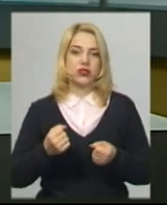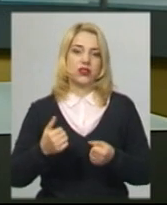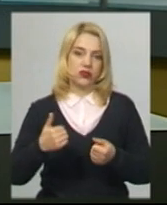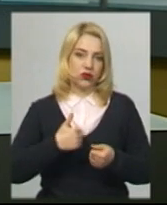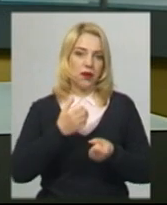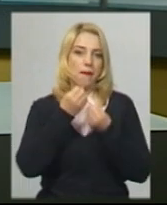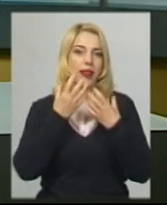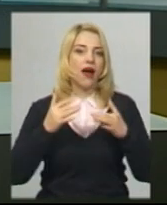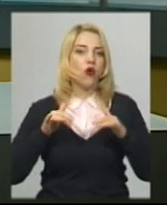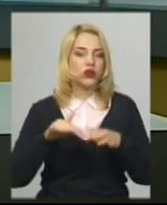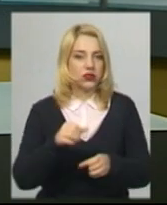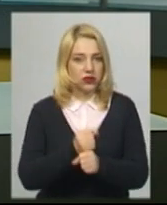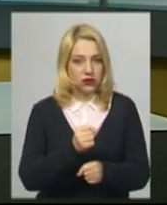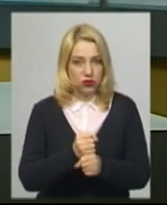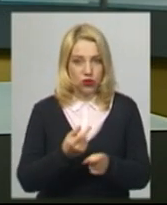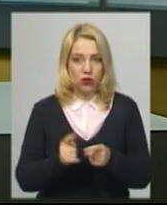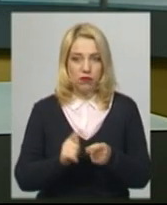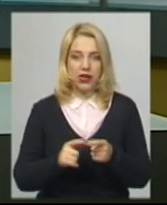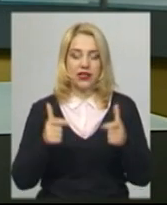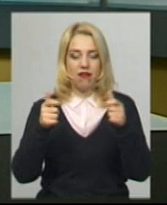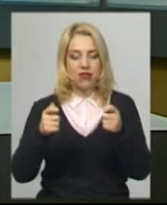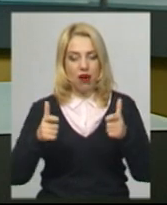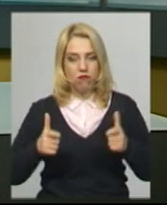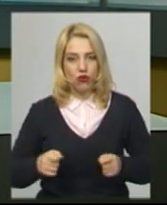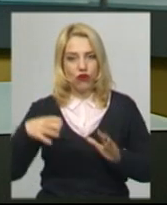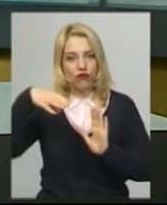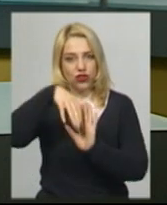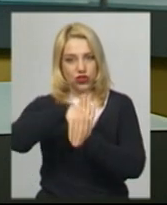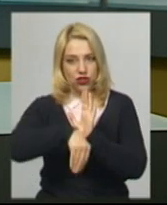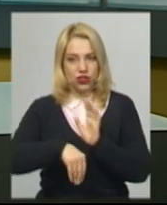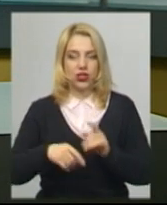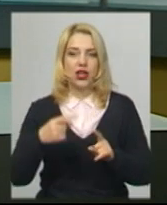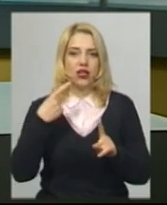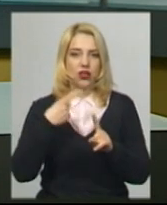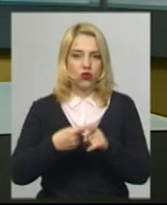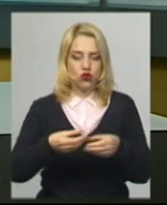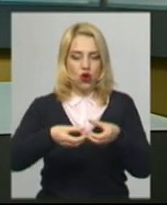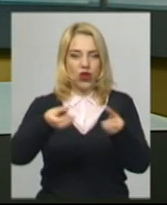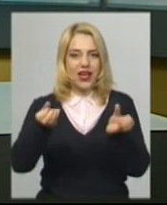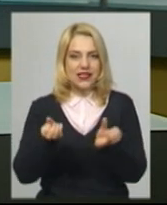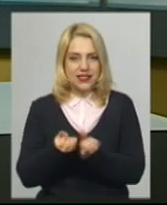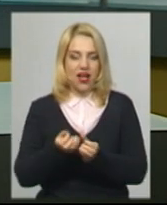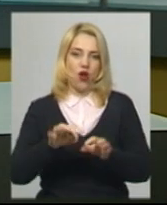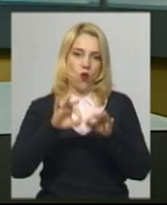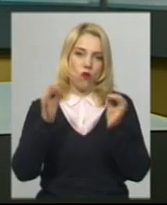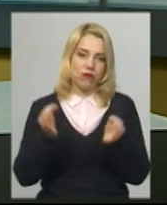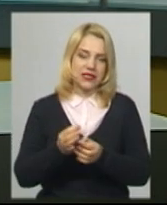благодійності. До наборів із продуктів тривалого зберігання цього разу додали кільце ковбаси та Великодню паску.